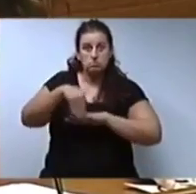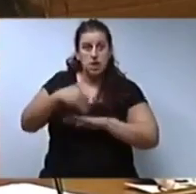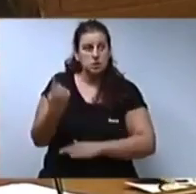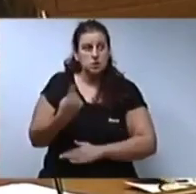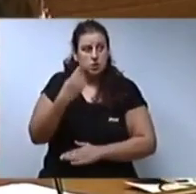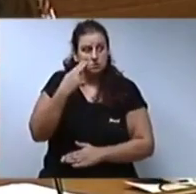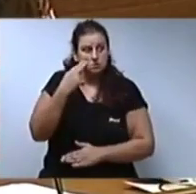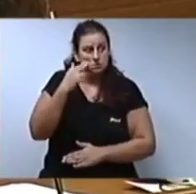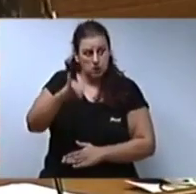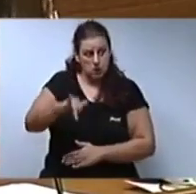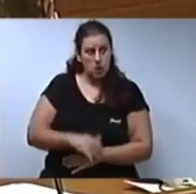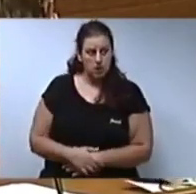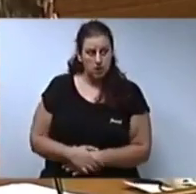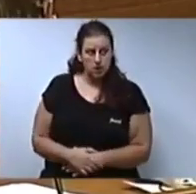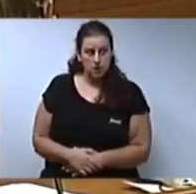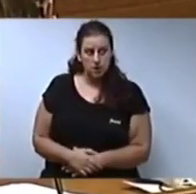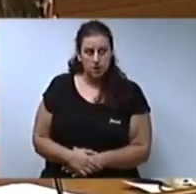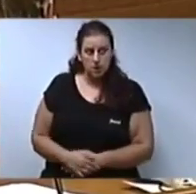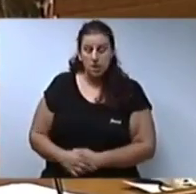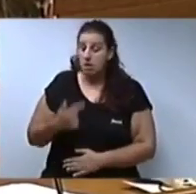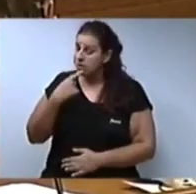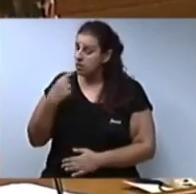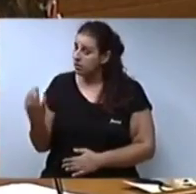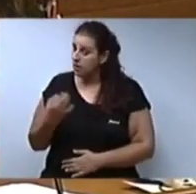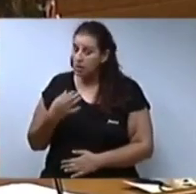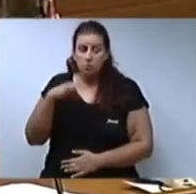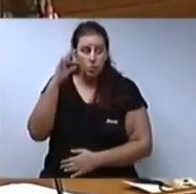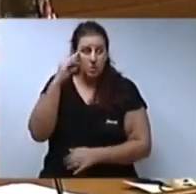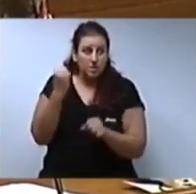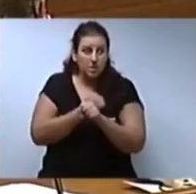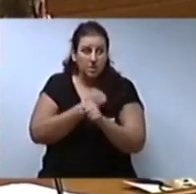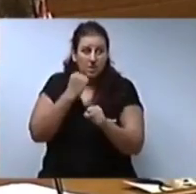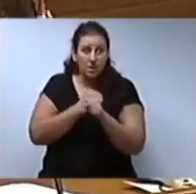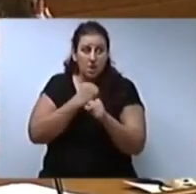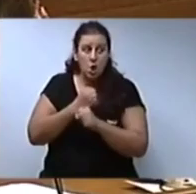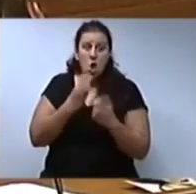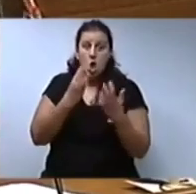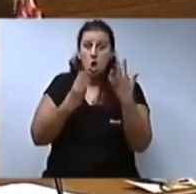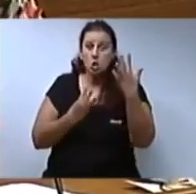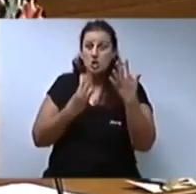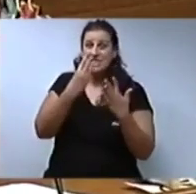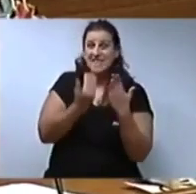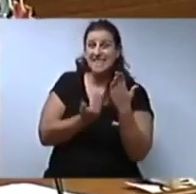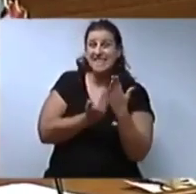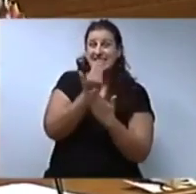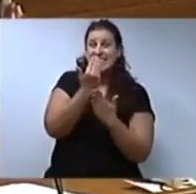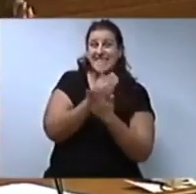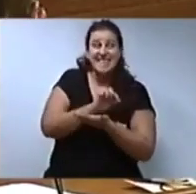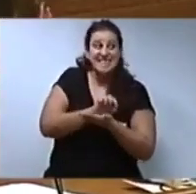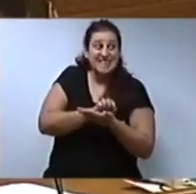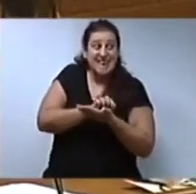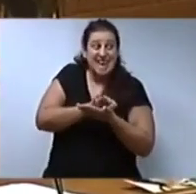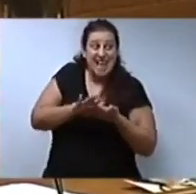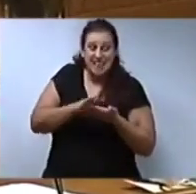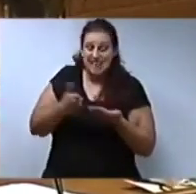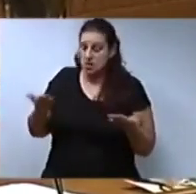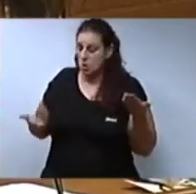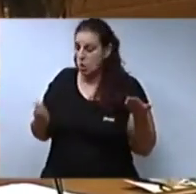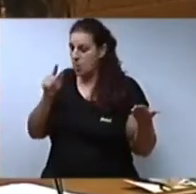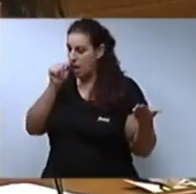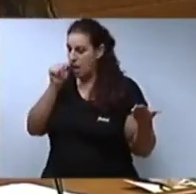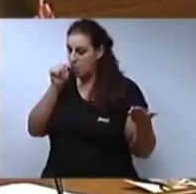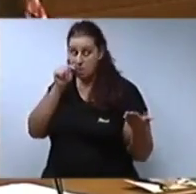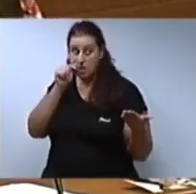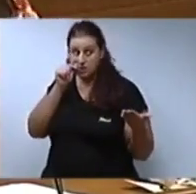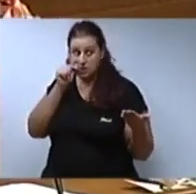quan cau la nit. Ells diu que les dones treballem 83 dies de mitja gratis en comparació amb els nostres companys